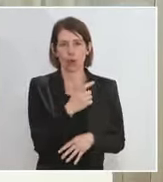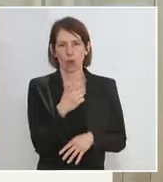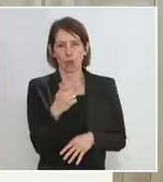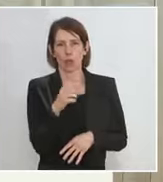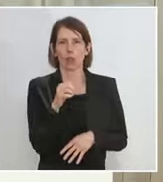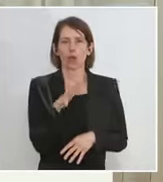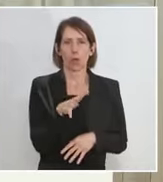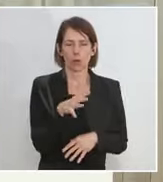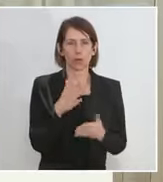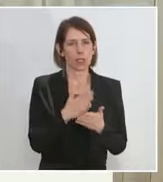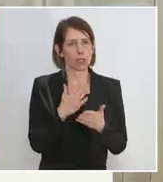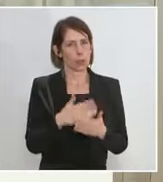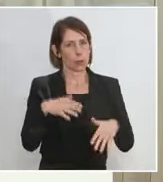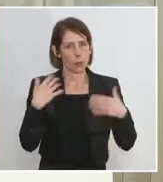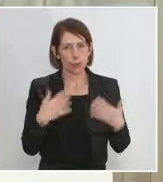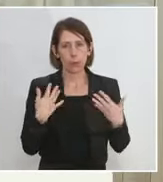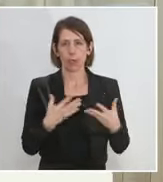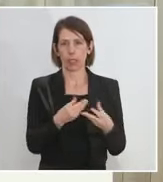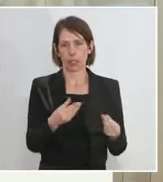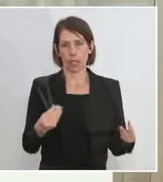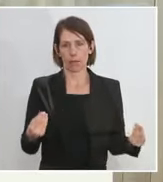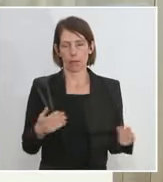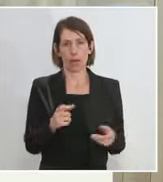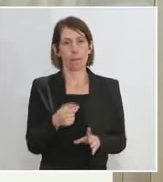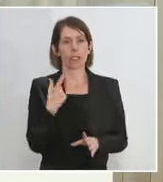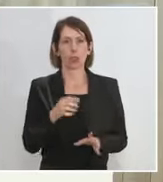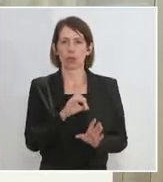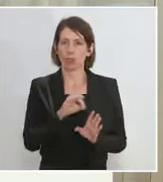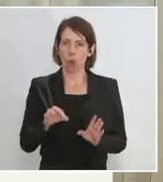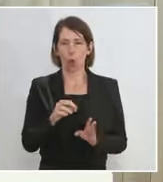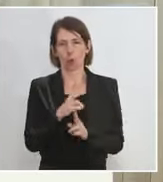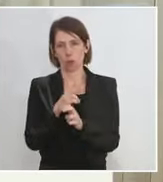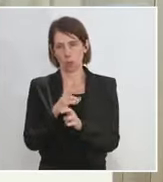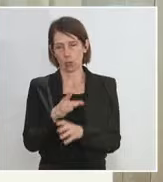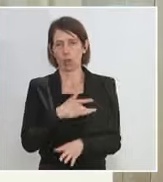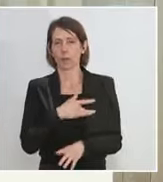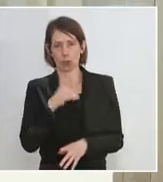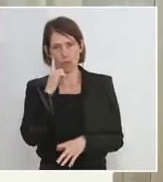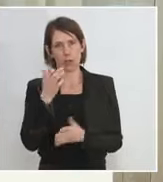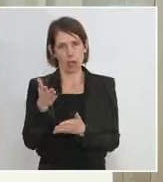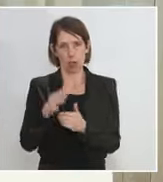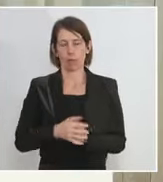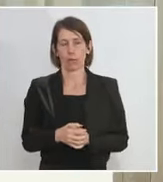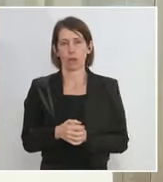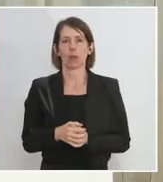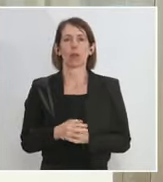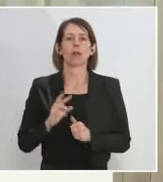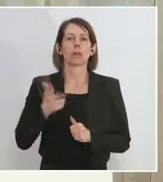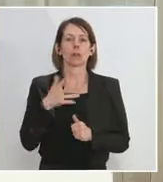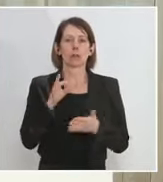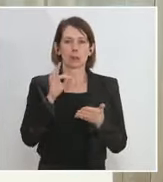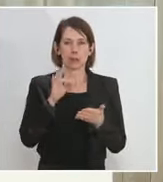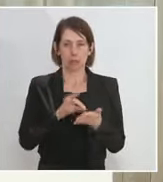sehr, sehr viel, vor allem Ostösterreich, wie gesagt, haupt betroffen. Dritter Punkt, was